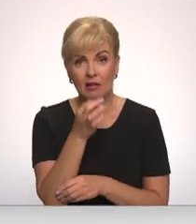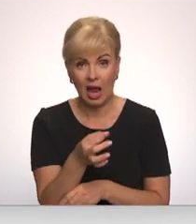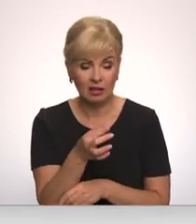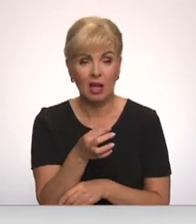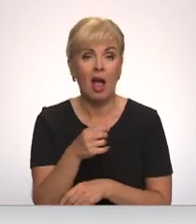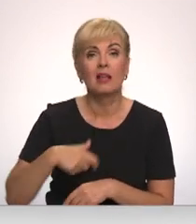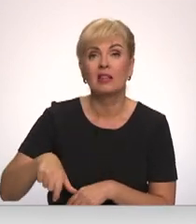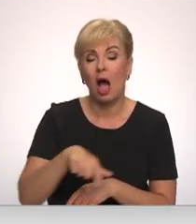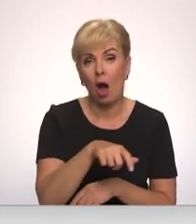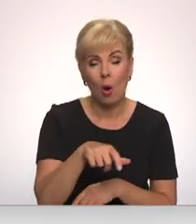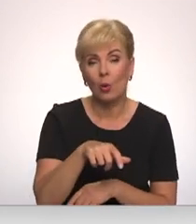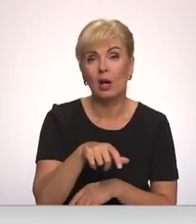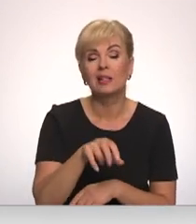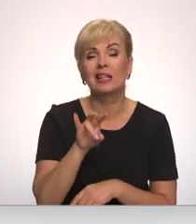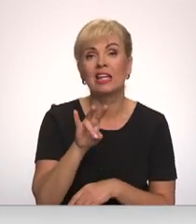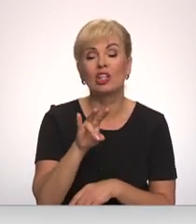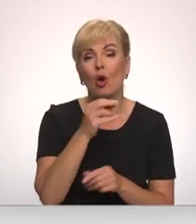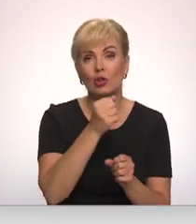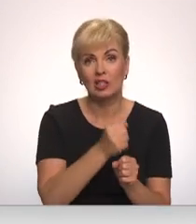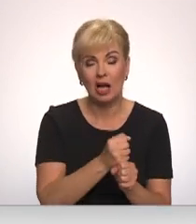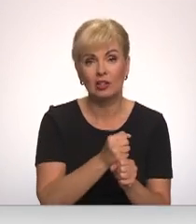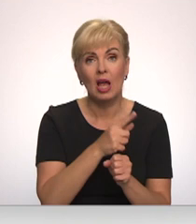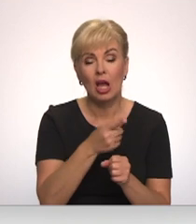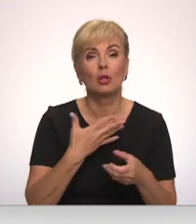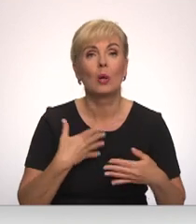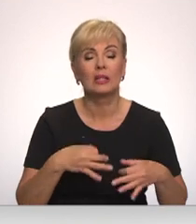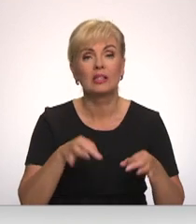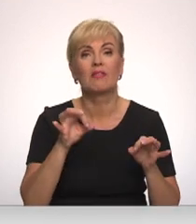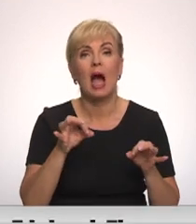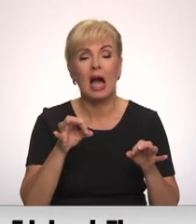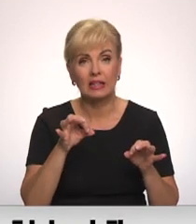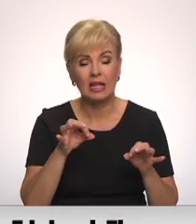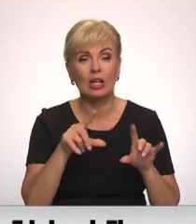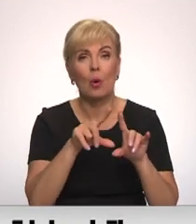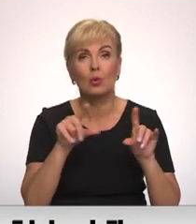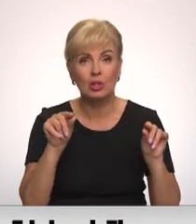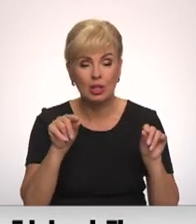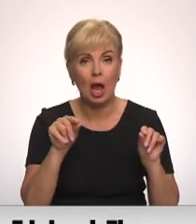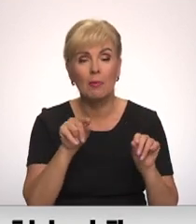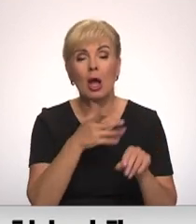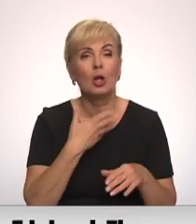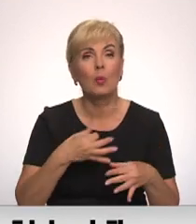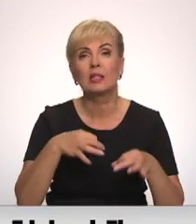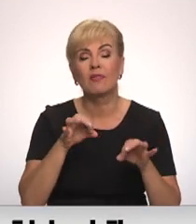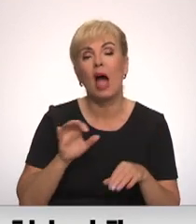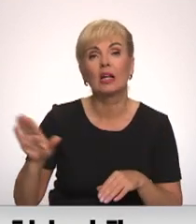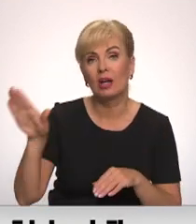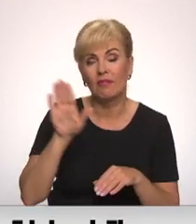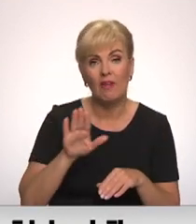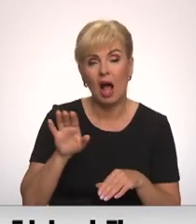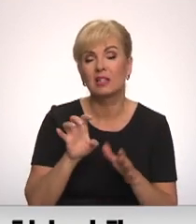Daugavas hidroelektrodas stācijas ir strateģiski uzņēmumi, kuriem ir neatsverama nozīme valsts